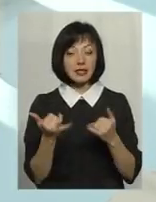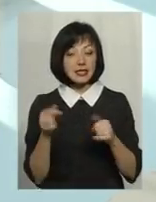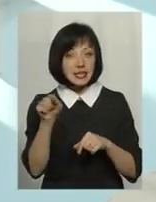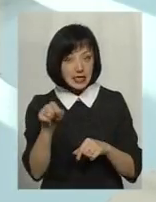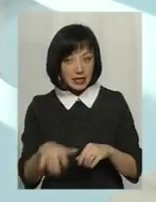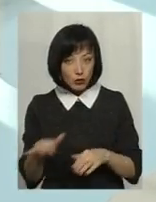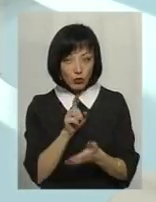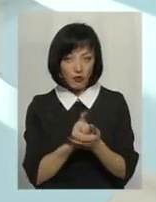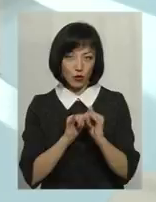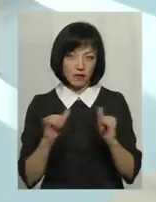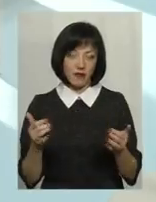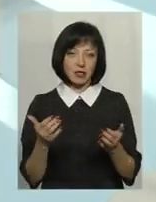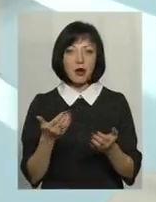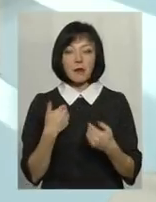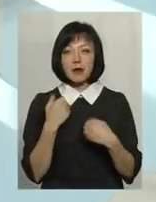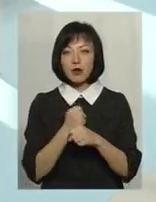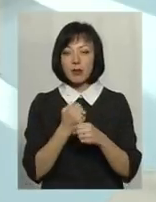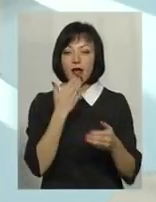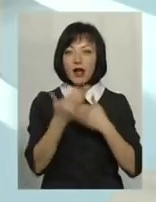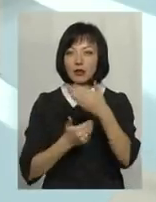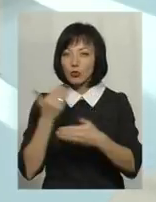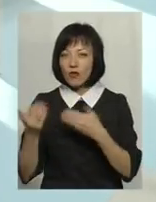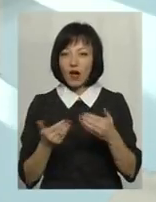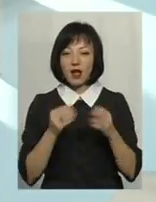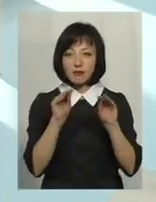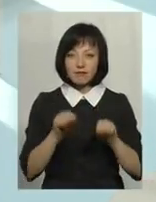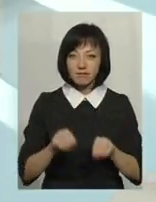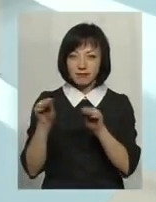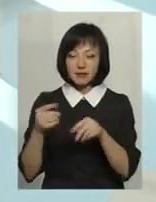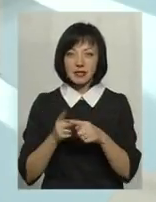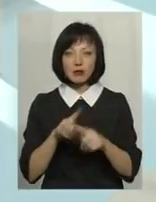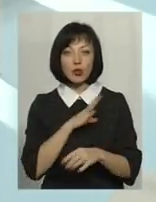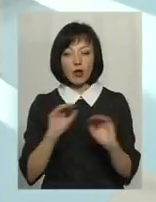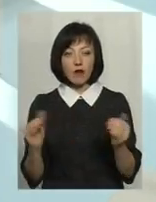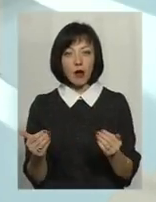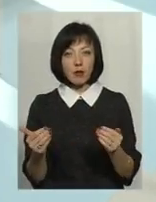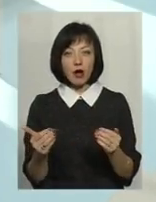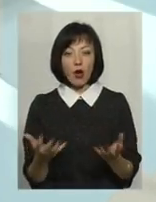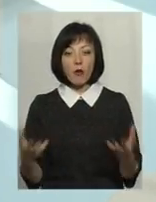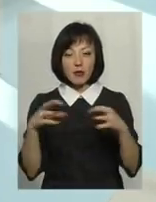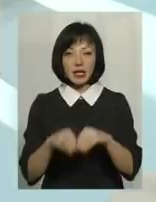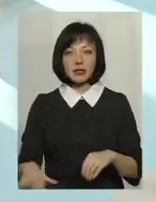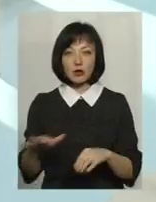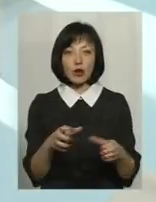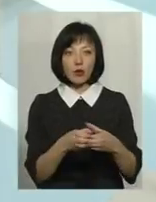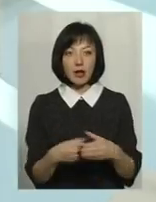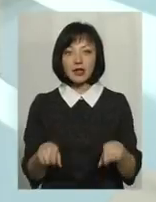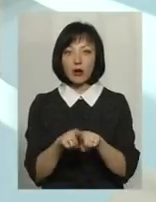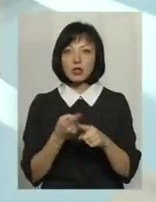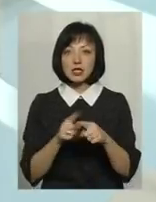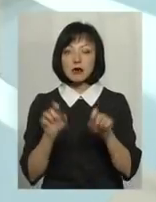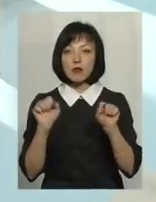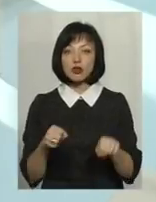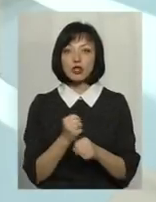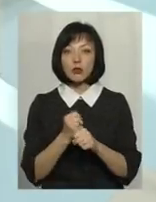території повинен розвиватися. Тобто, ми робили анкетування, опитували людей і т.д. Це було у рамках об'єднаної територіальної громади. Також це можна